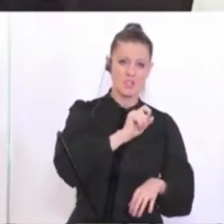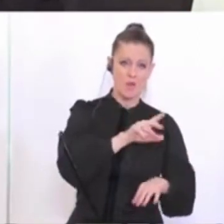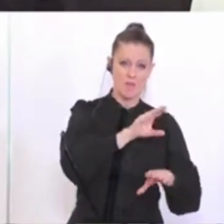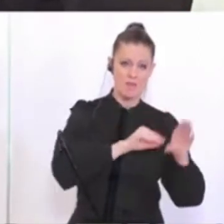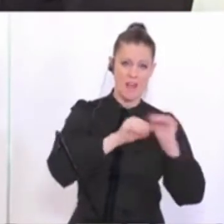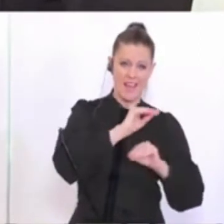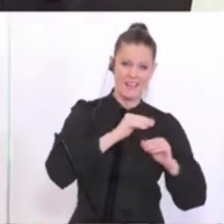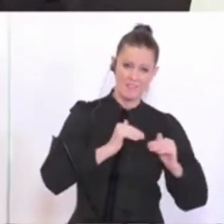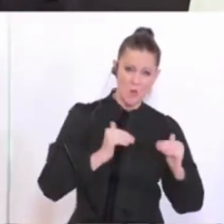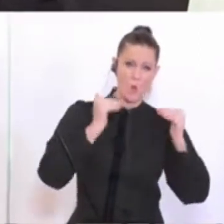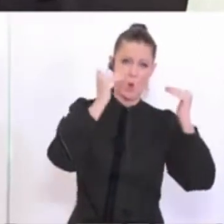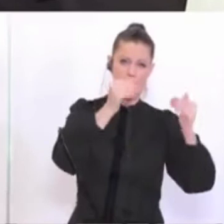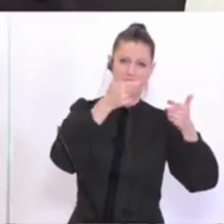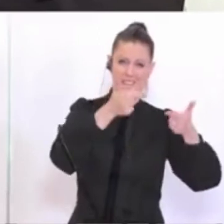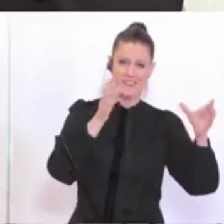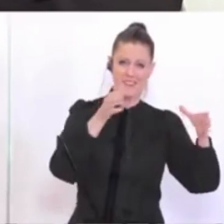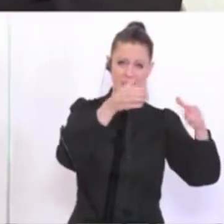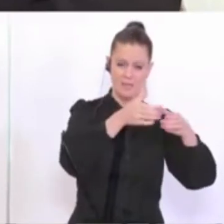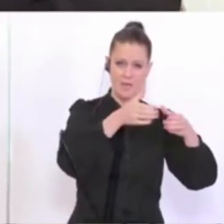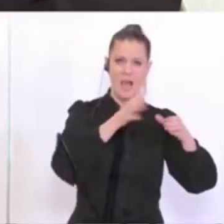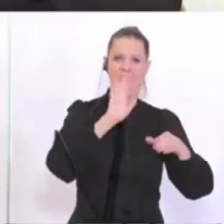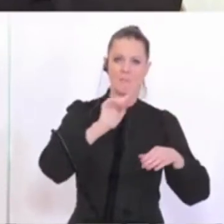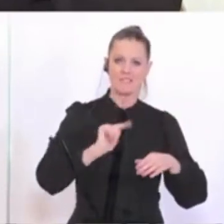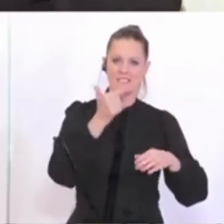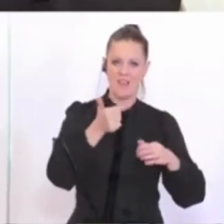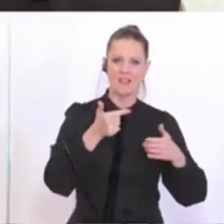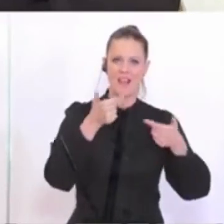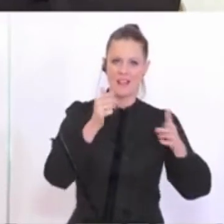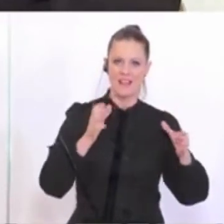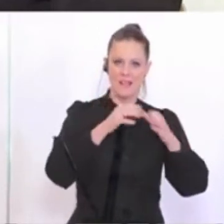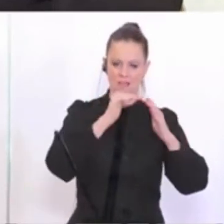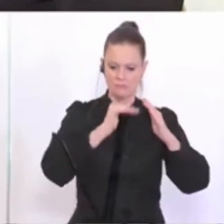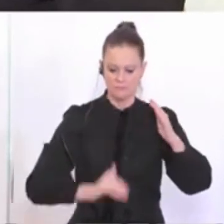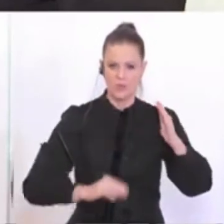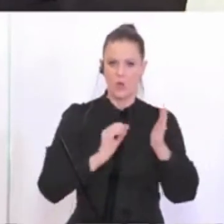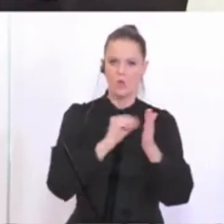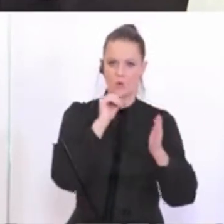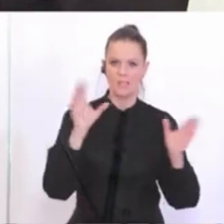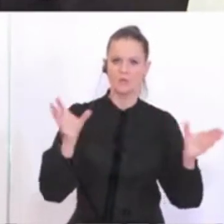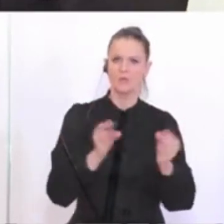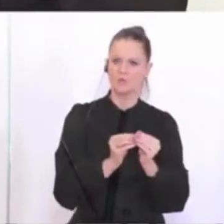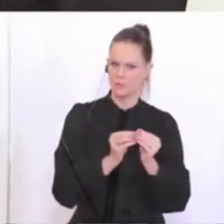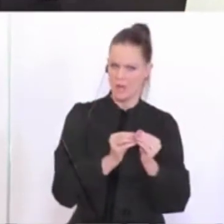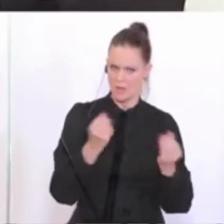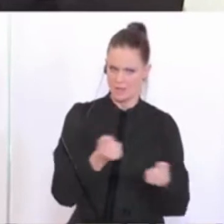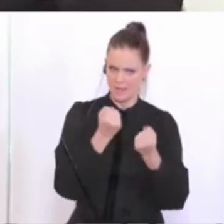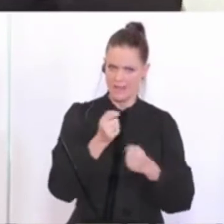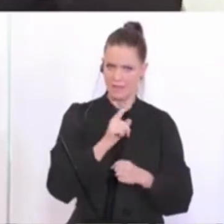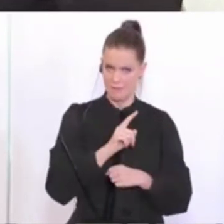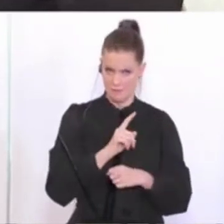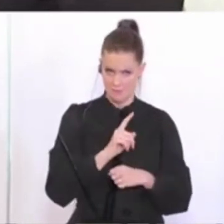Liga, ist das korrekt? Und alle anderen Vereine ab der zweiten Liga abwärts dürfen noch nicht gemeinsam trainieren? Das ist der erste Teil meiner Frage. Und der zweite,